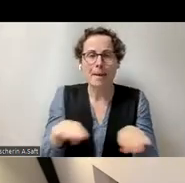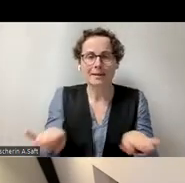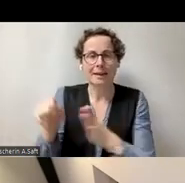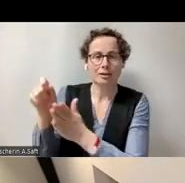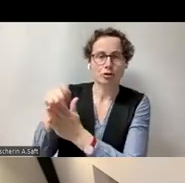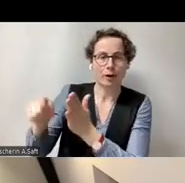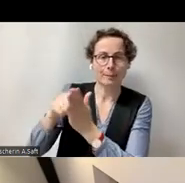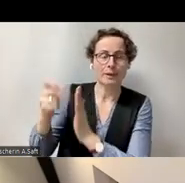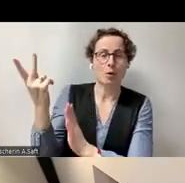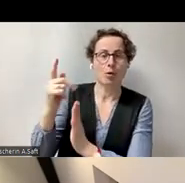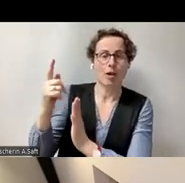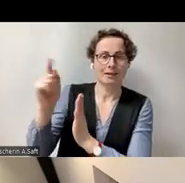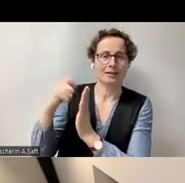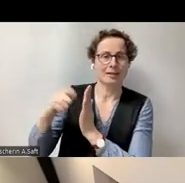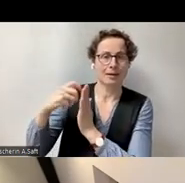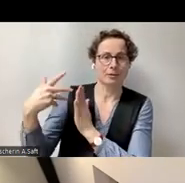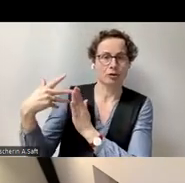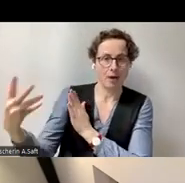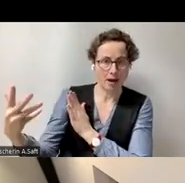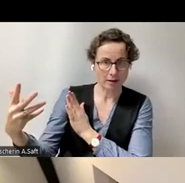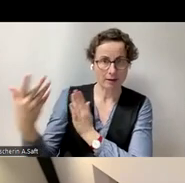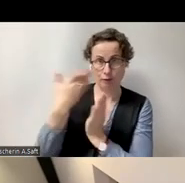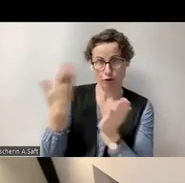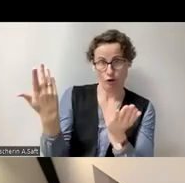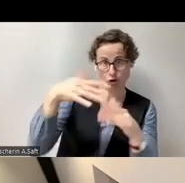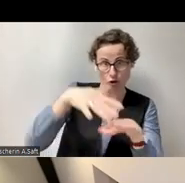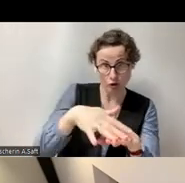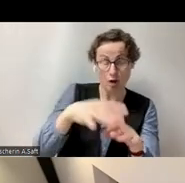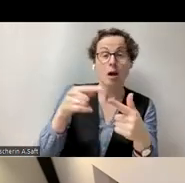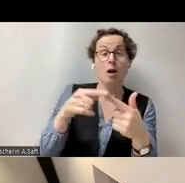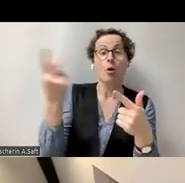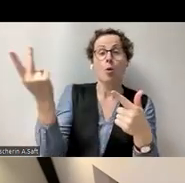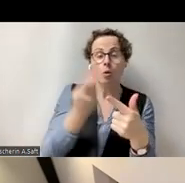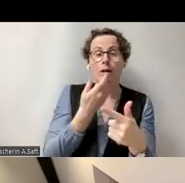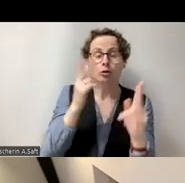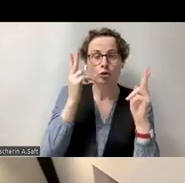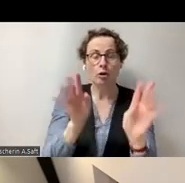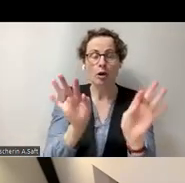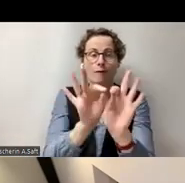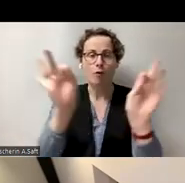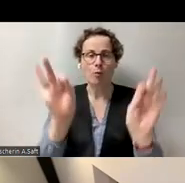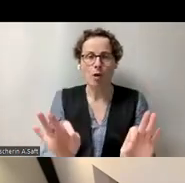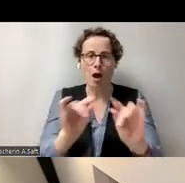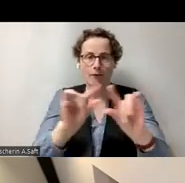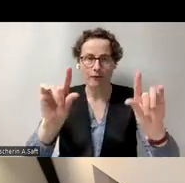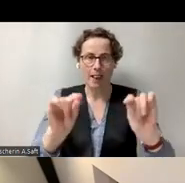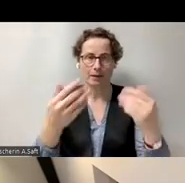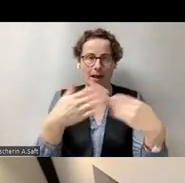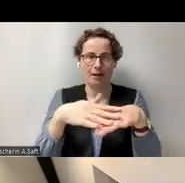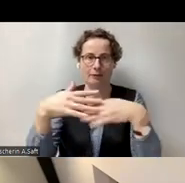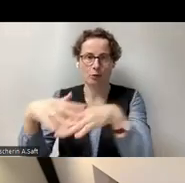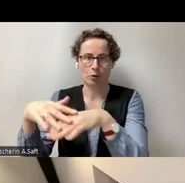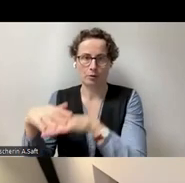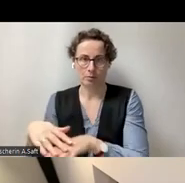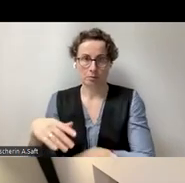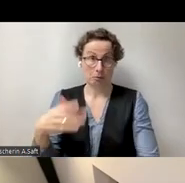-Sprachen. Oder wenn Sie explizite Formularfelder einfügen. Wahrscheinlich ist Ihnen das gar nicht bekannt, dass das